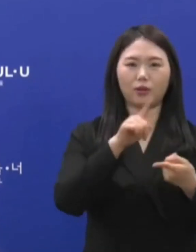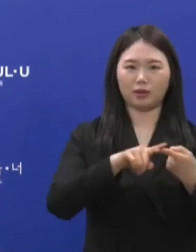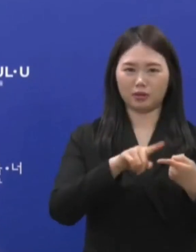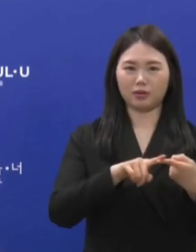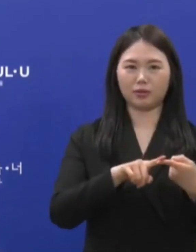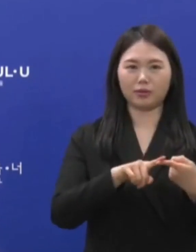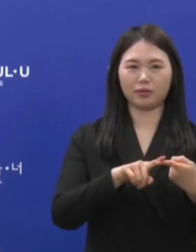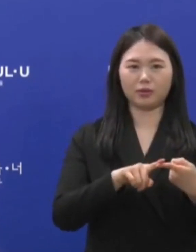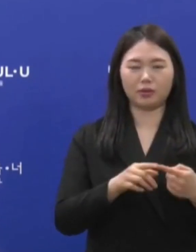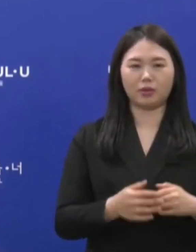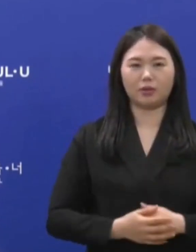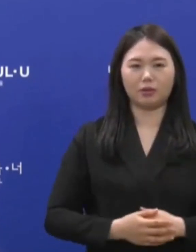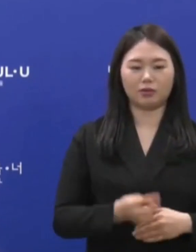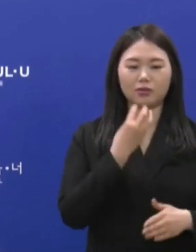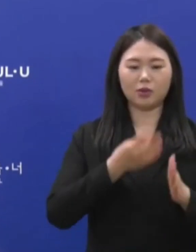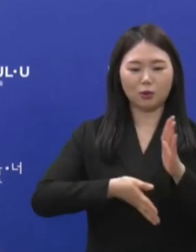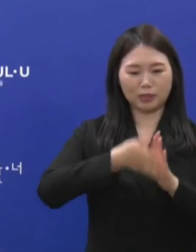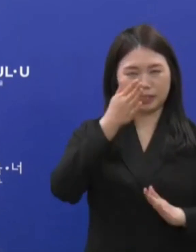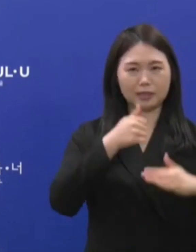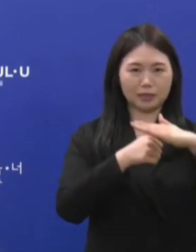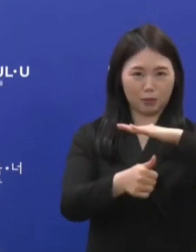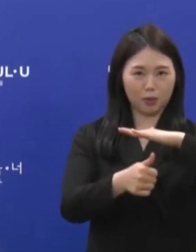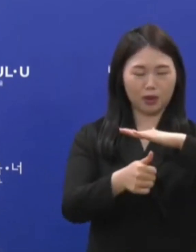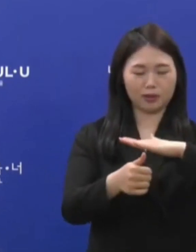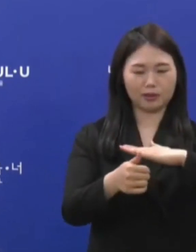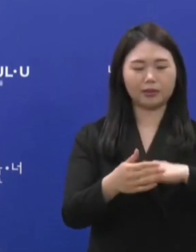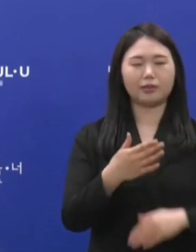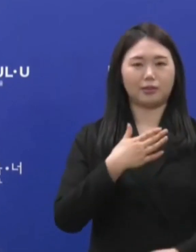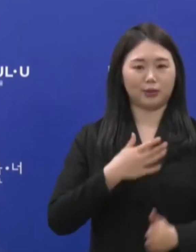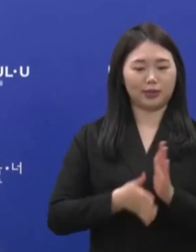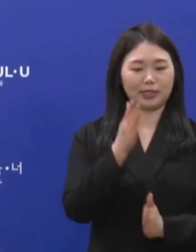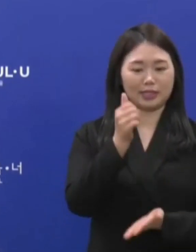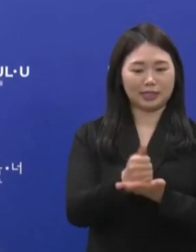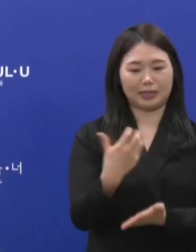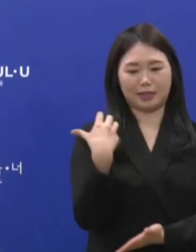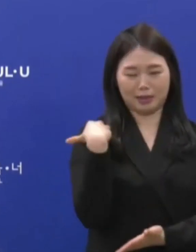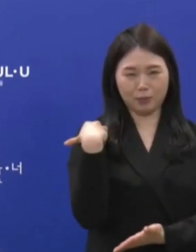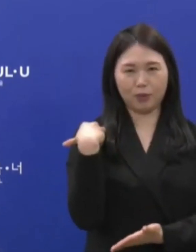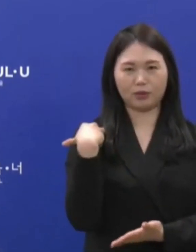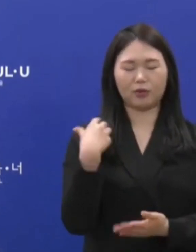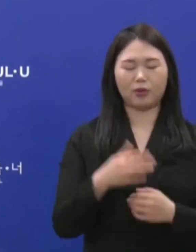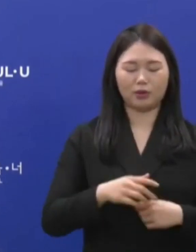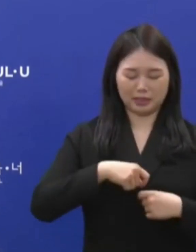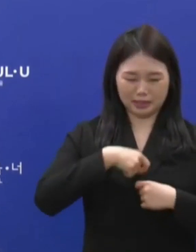서울특별시를 대표하는 현직 서울시장으로서 진심으로 사과드립니다.